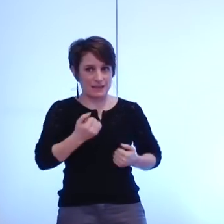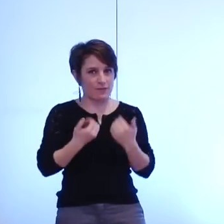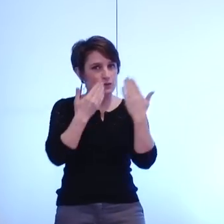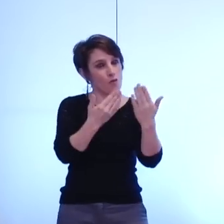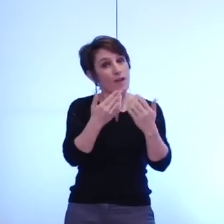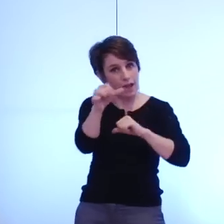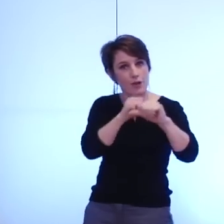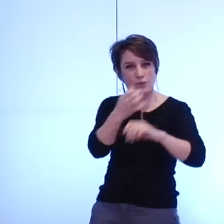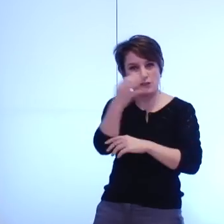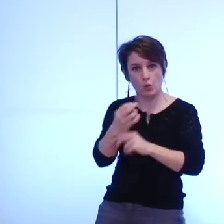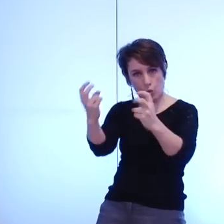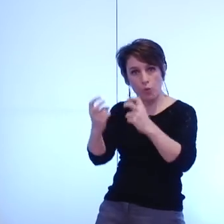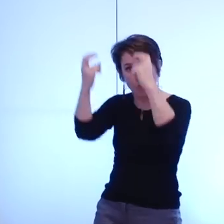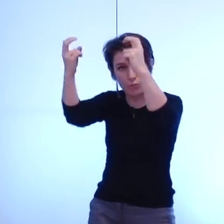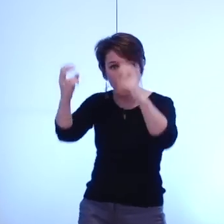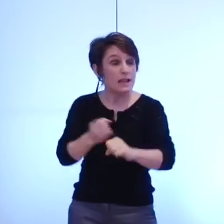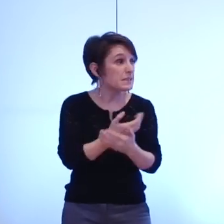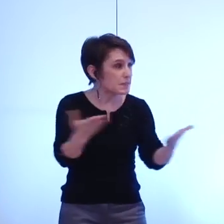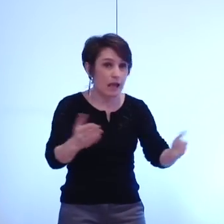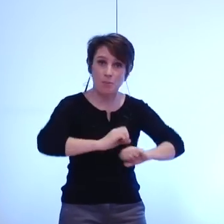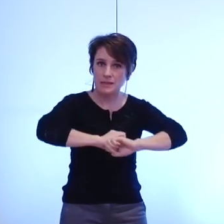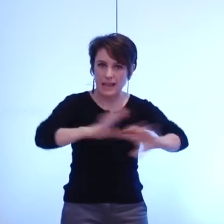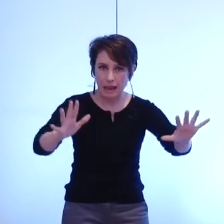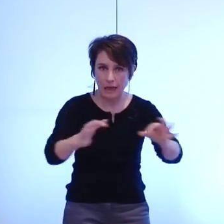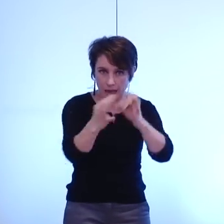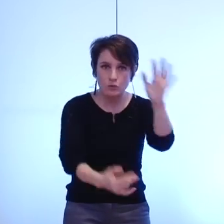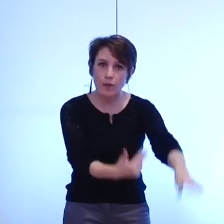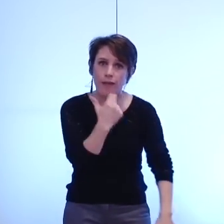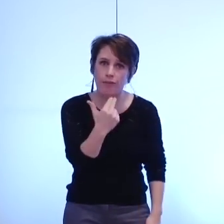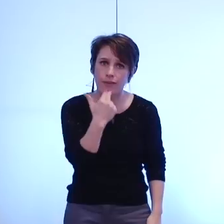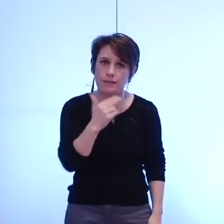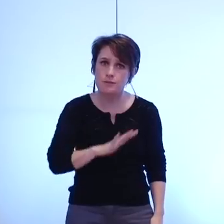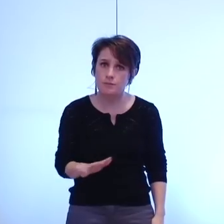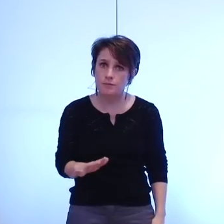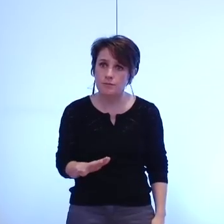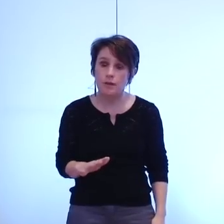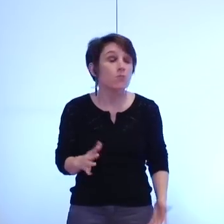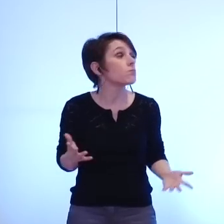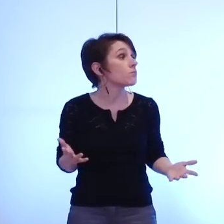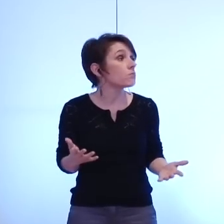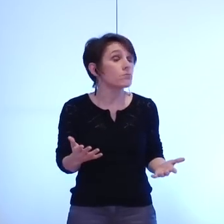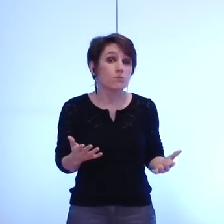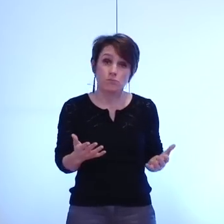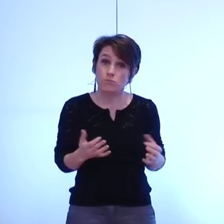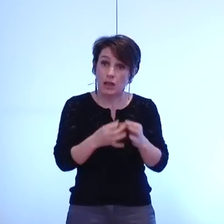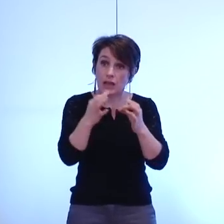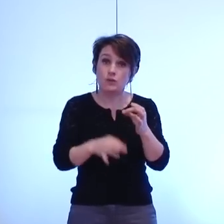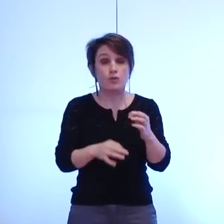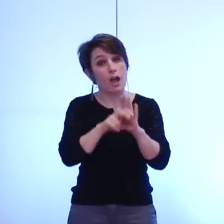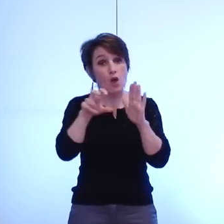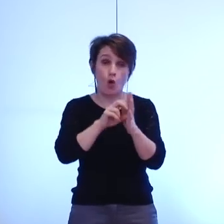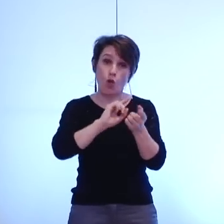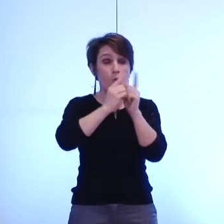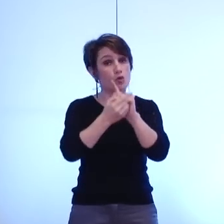majoré c'est simple c'est clair c'est efficace cela ferait de Grenoble une ville de 450 000